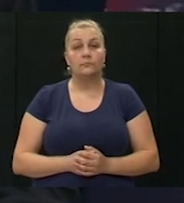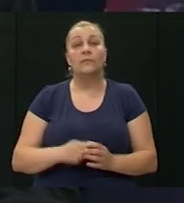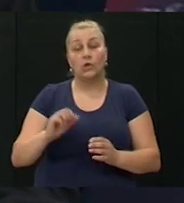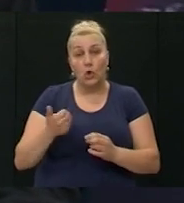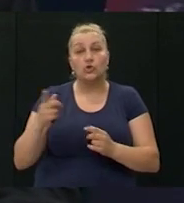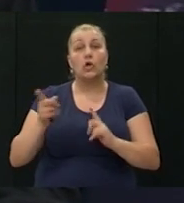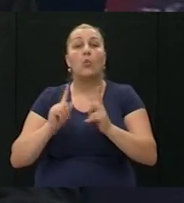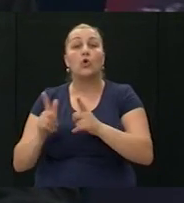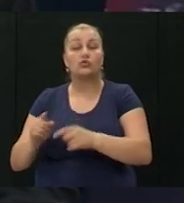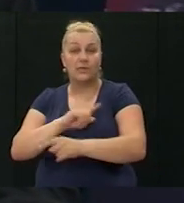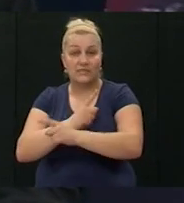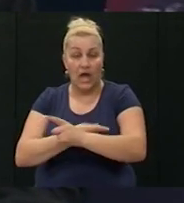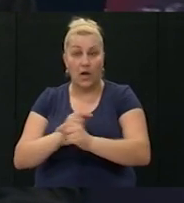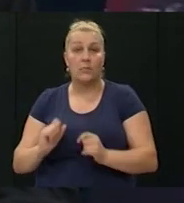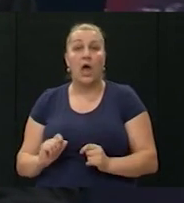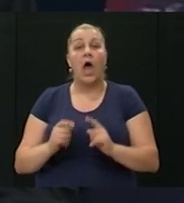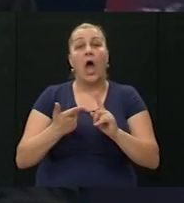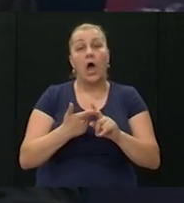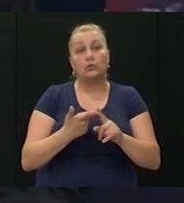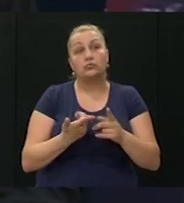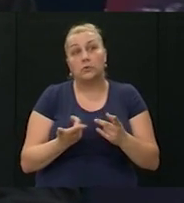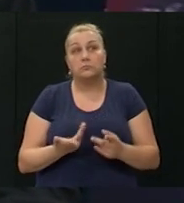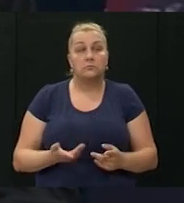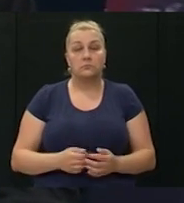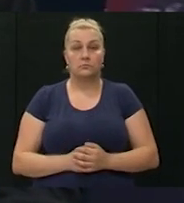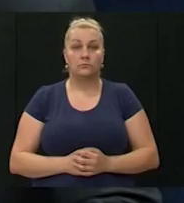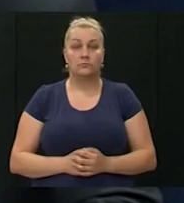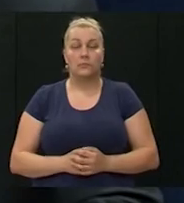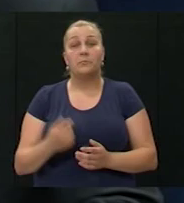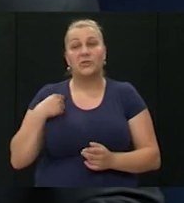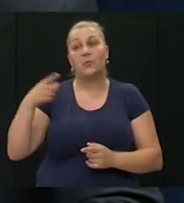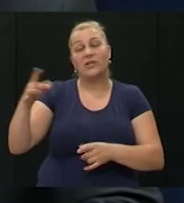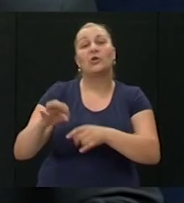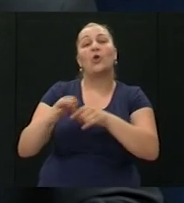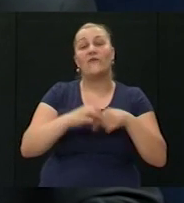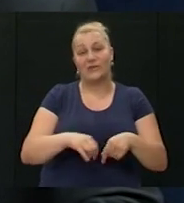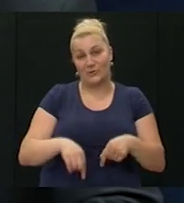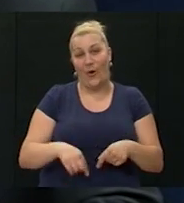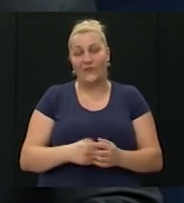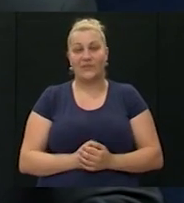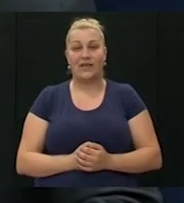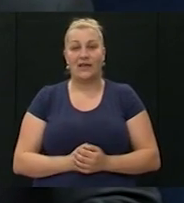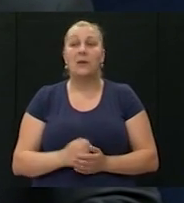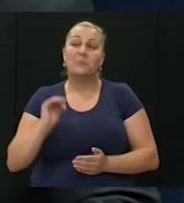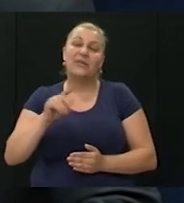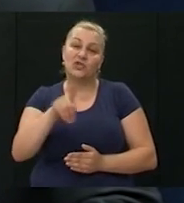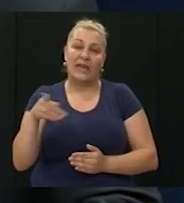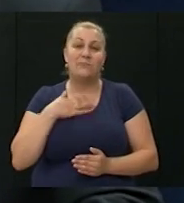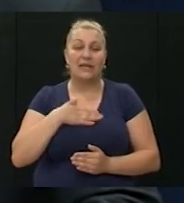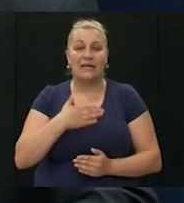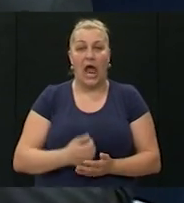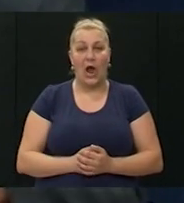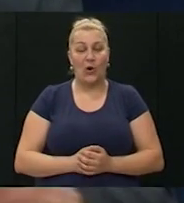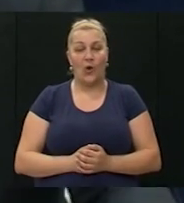još je u oružanim snagama, a ovaj drugi je umirovljen. Evo, dovećemo ih na prvu srtu. Minimalno što možemo natratiti. Biće im drago.